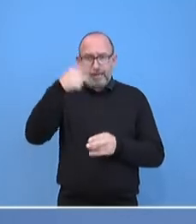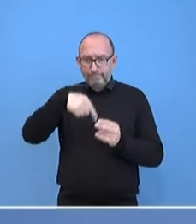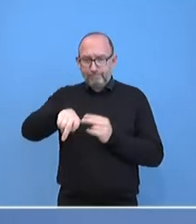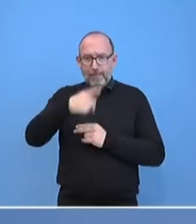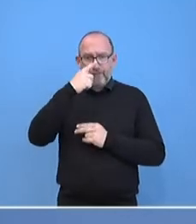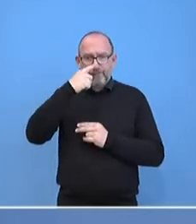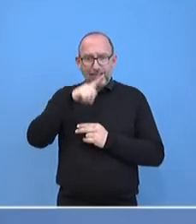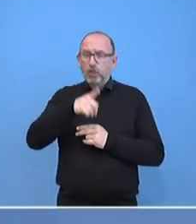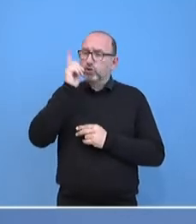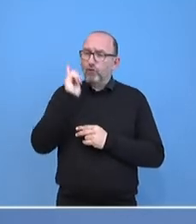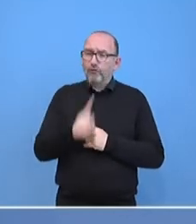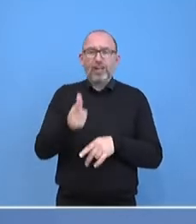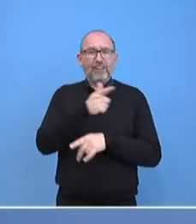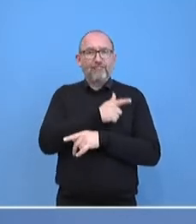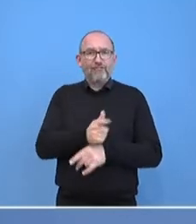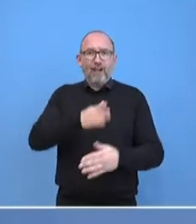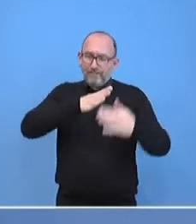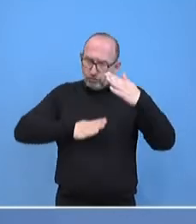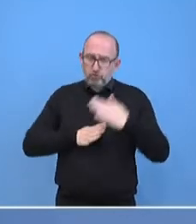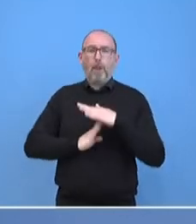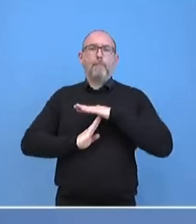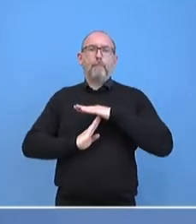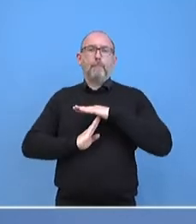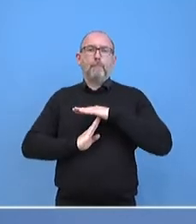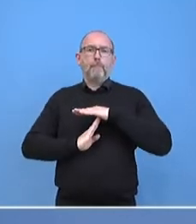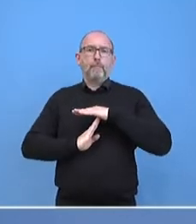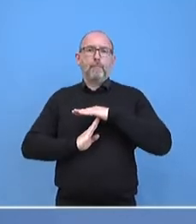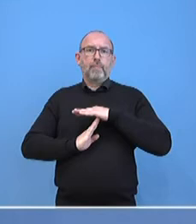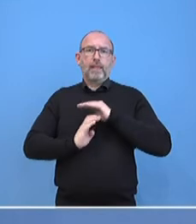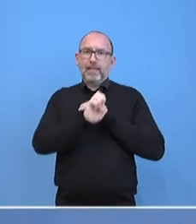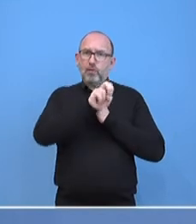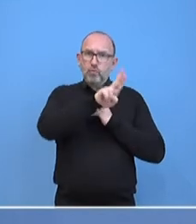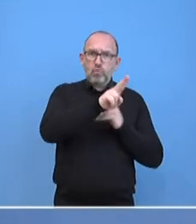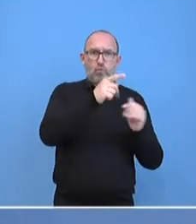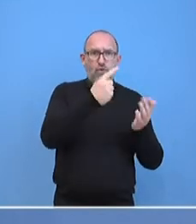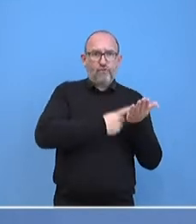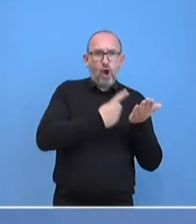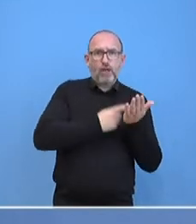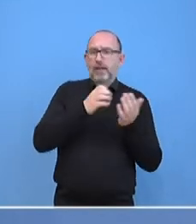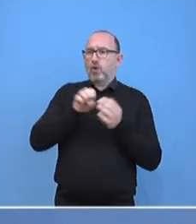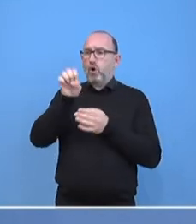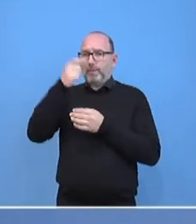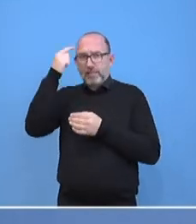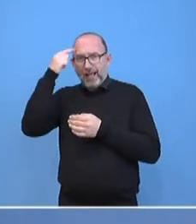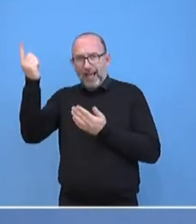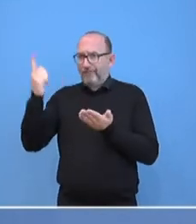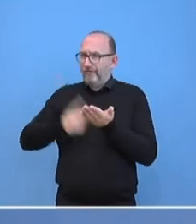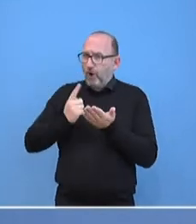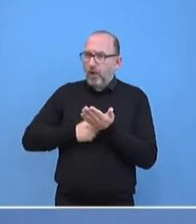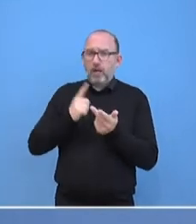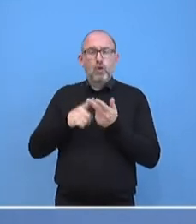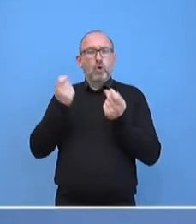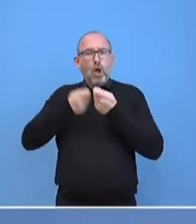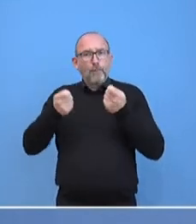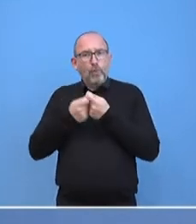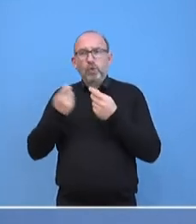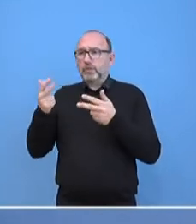Waffenstillstand ist notwendig. Das fordert die EU und das fordert der Europäische Rat und natürlich auch die Bundesregierung.